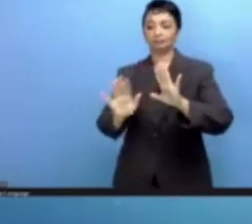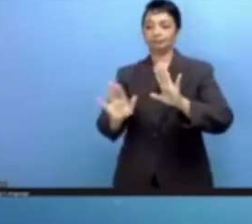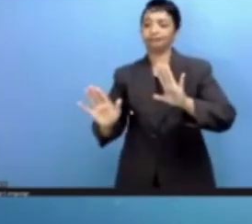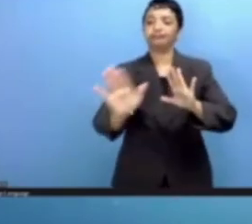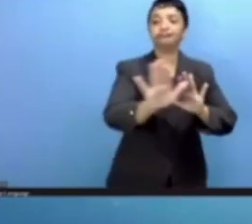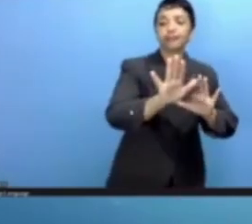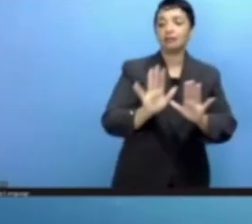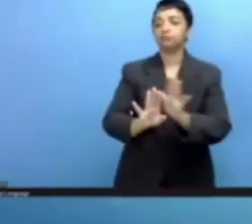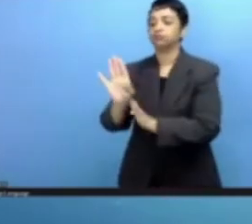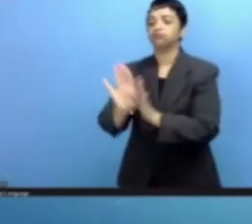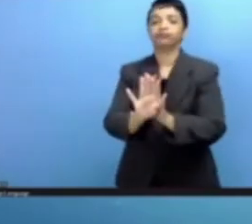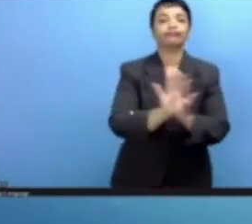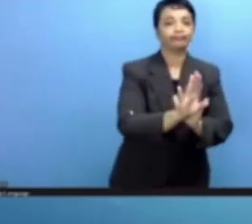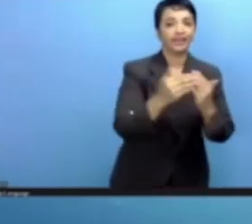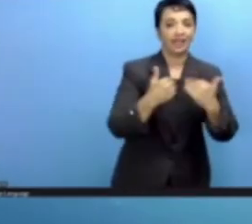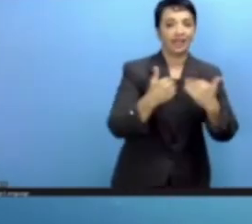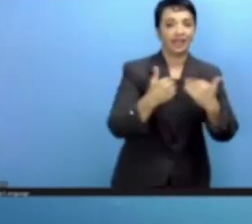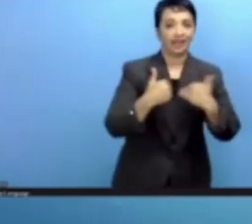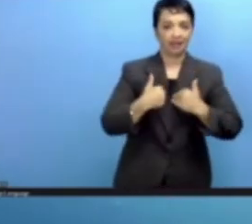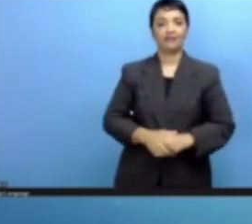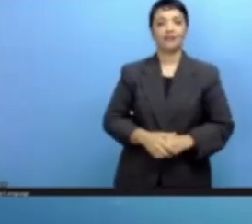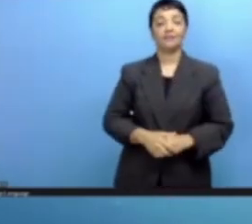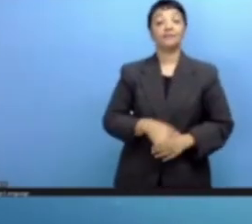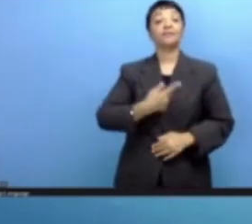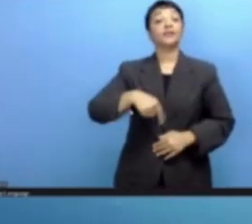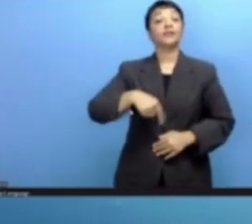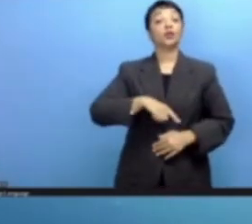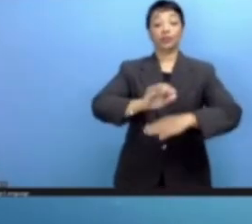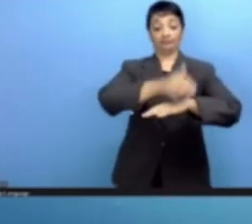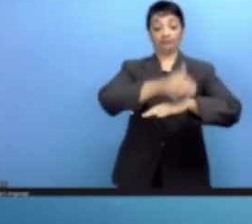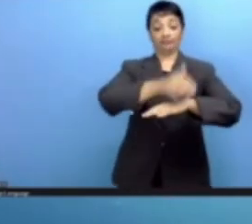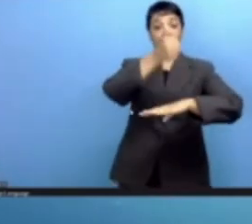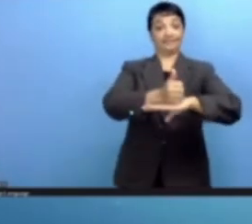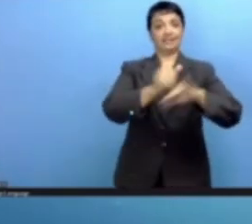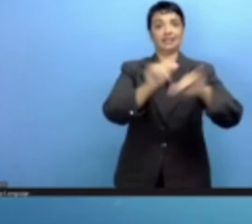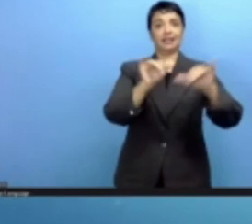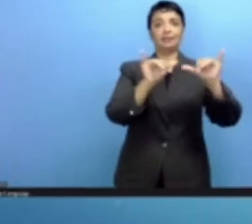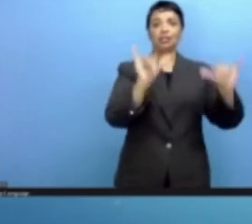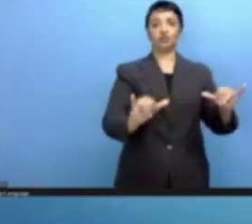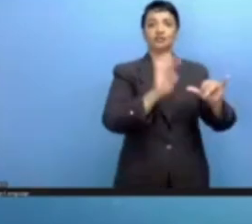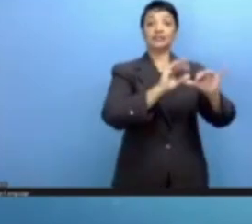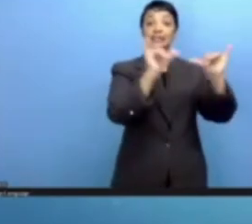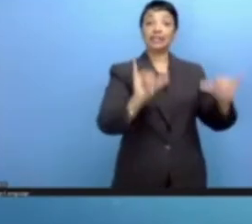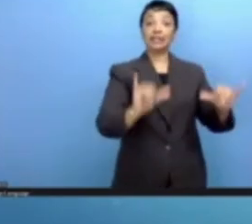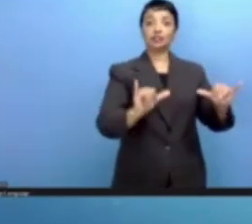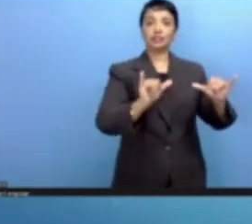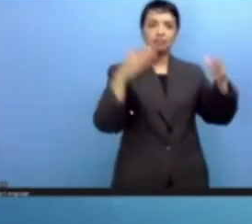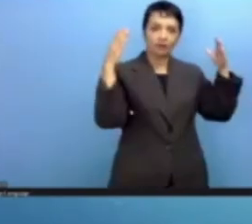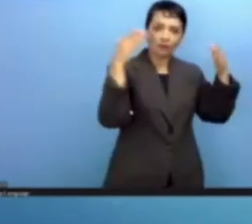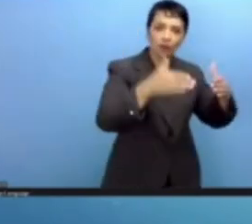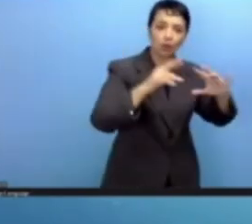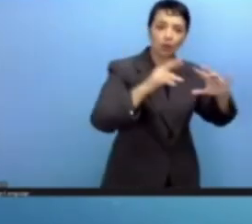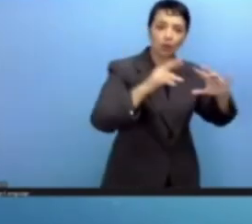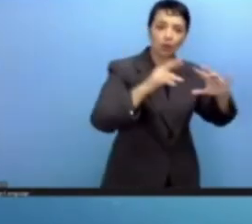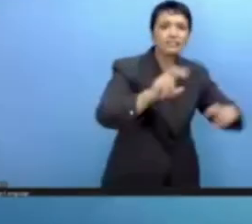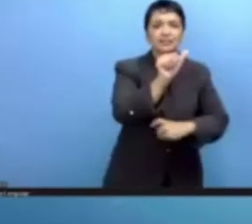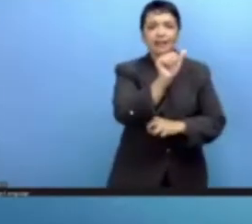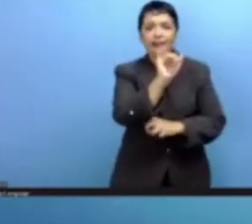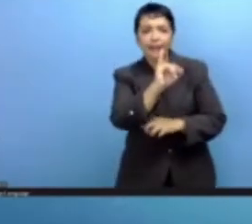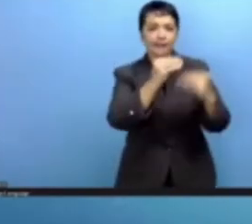التنمية وقمنا بإنشاء مؤسسة مكرسة لذكاء الاصطناعي وهي